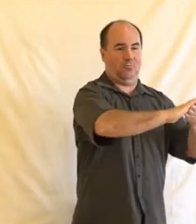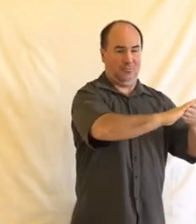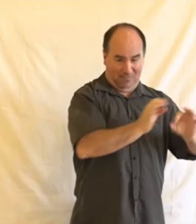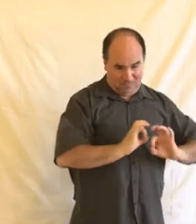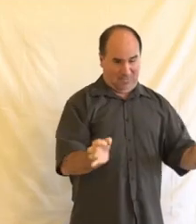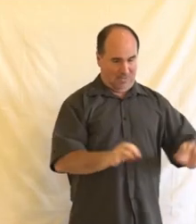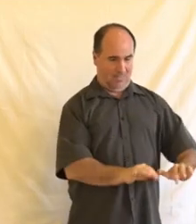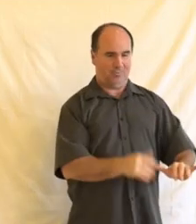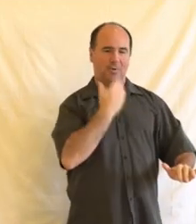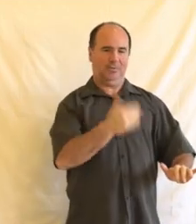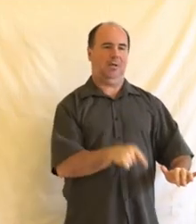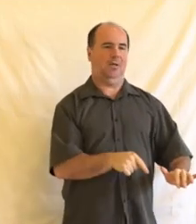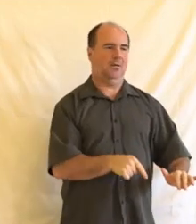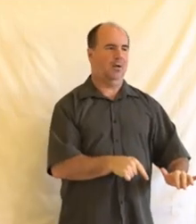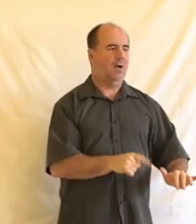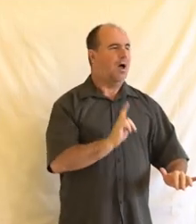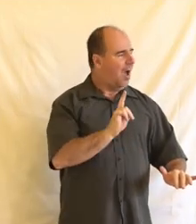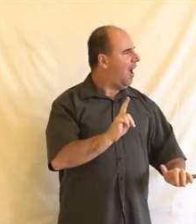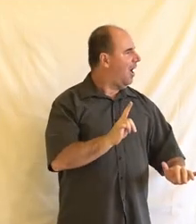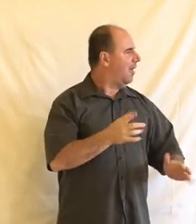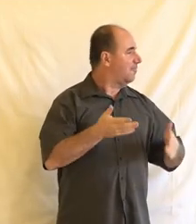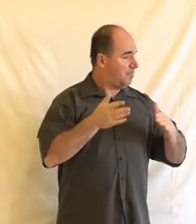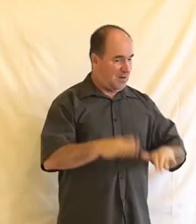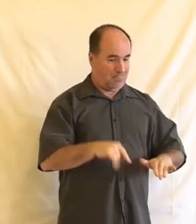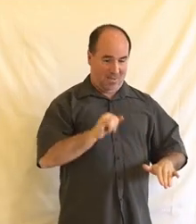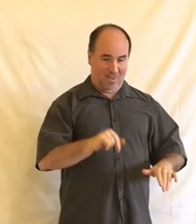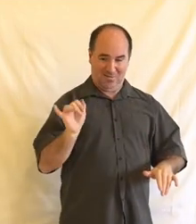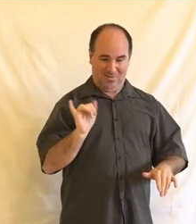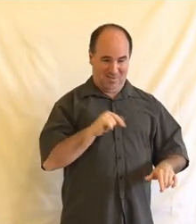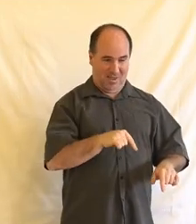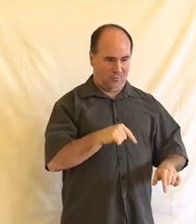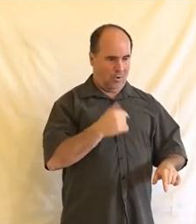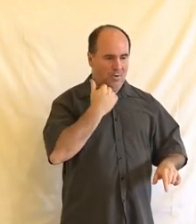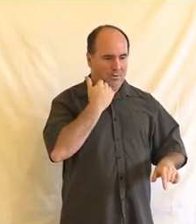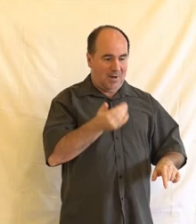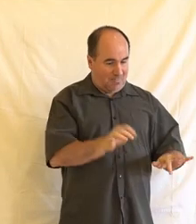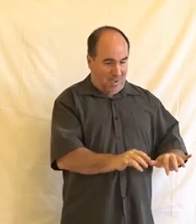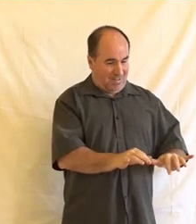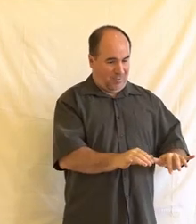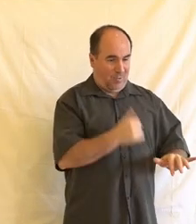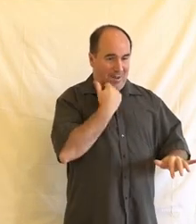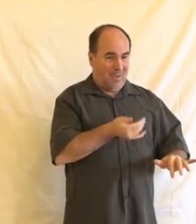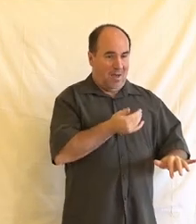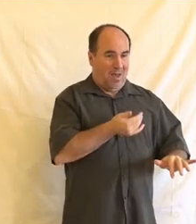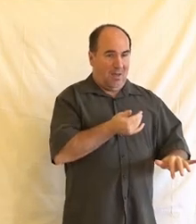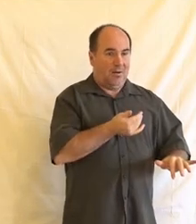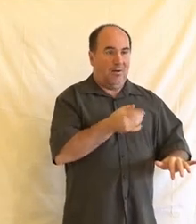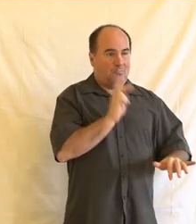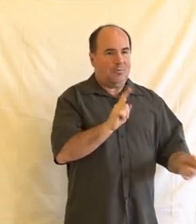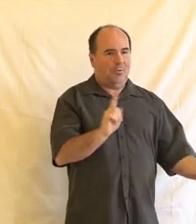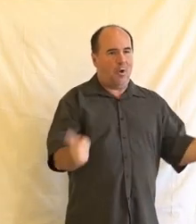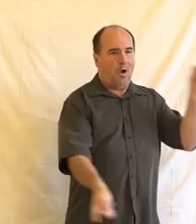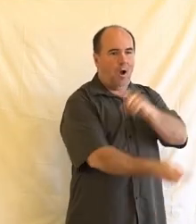v případech, kdy někdo nemá z nějakých důvodů přístup tady k těm technologiím, tak naopak to může vést k opačnému